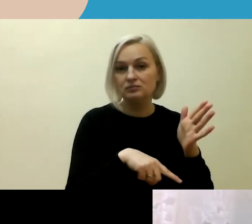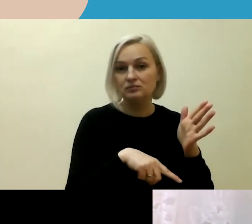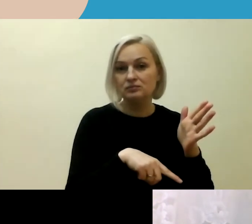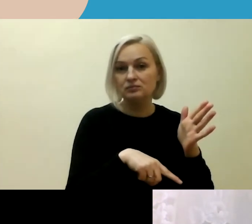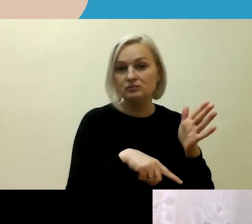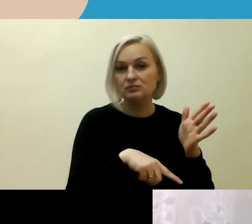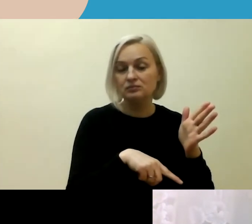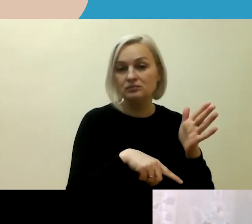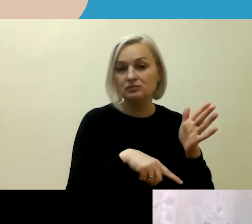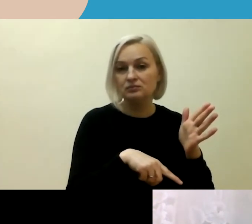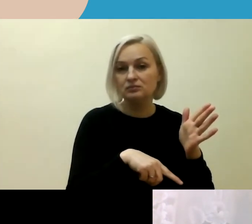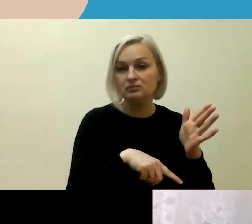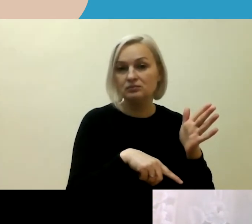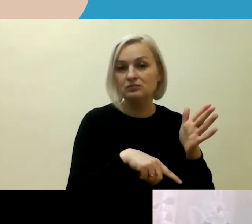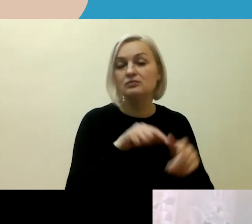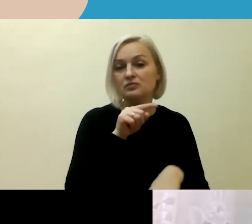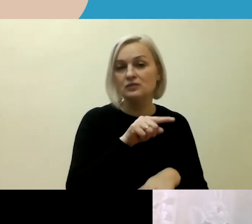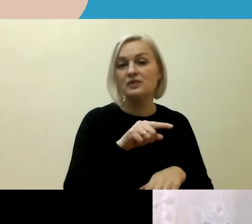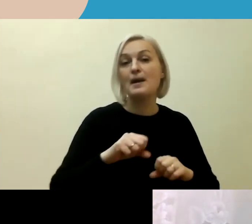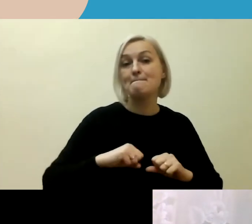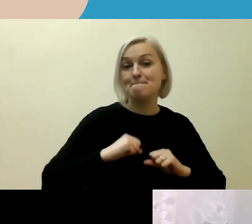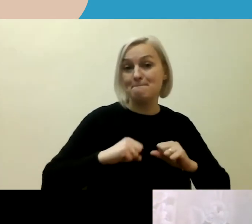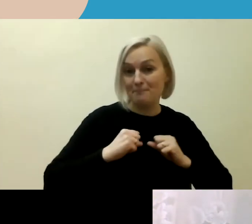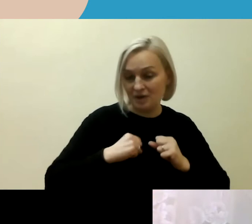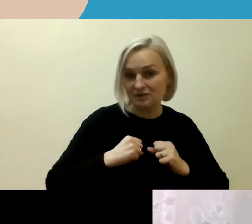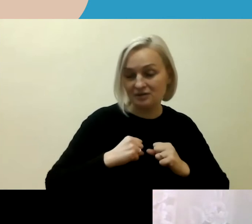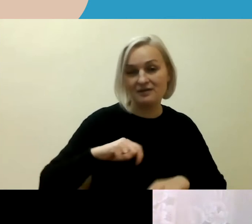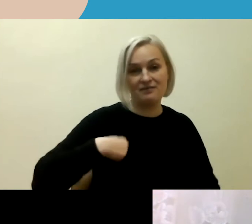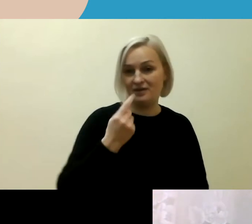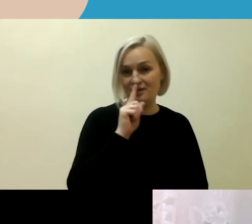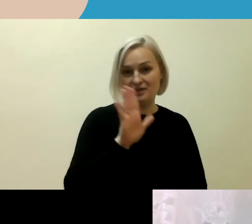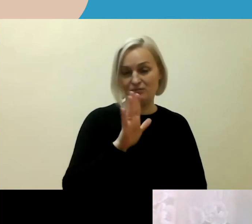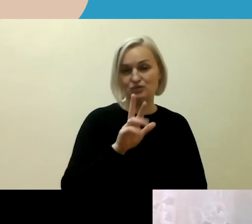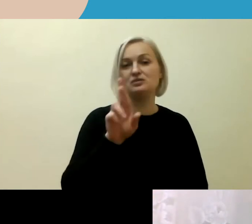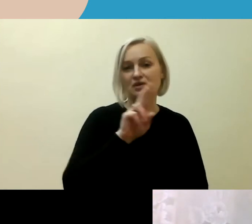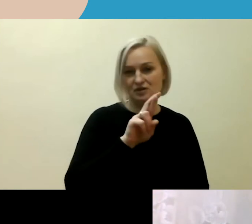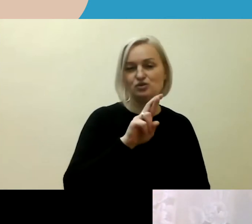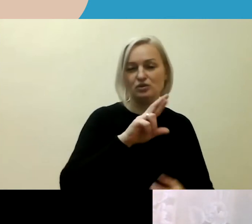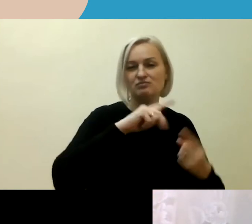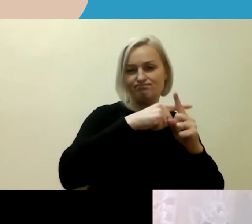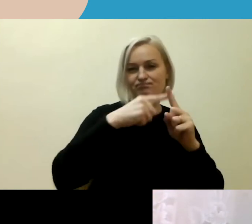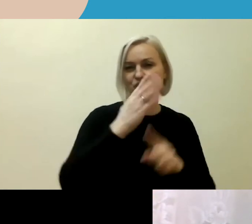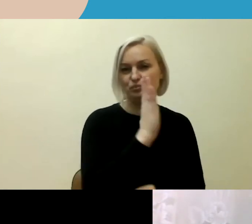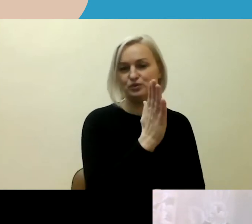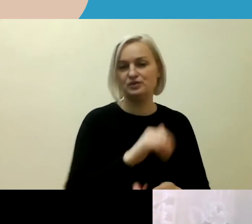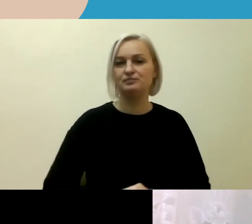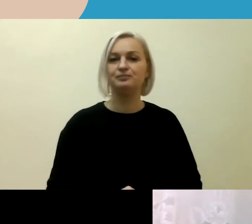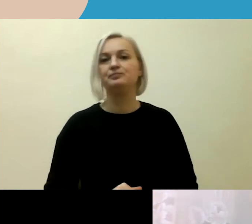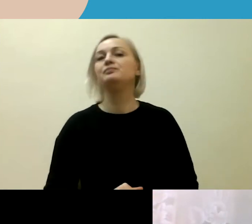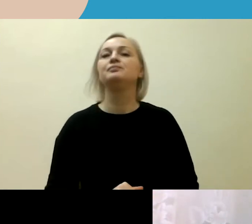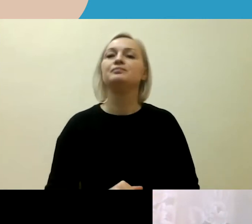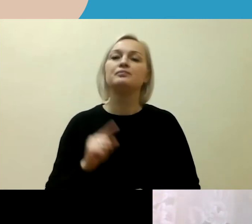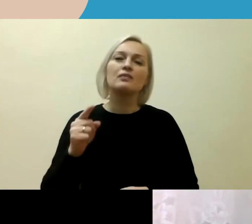tos pastangos veltų nenojas bus pasiekti rezultatai. Uskėkit, kokias pagrindinės galbūt